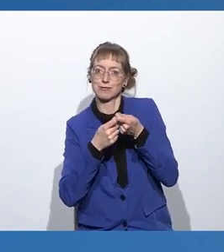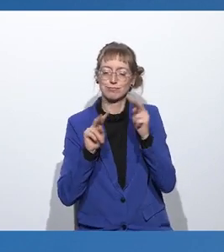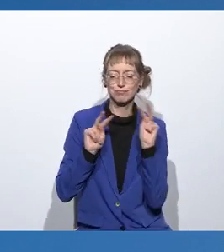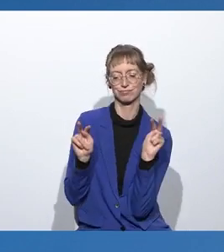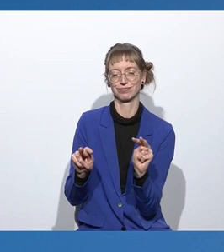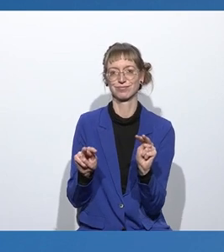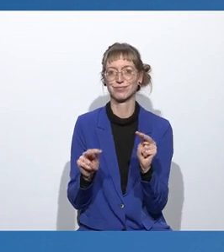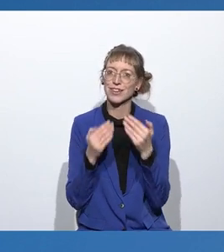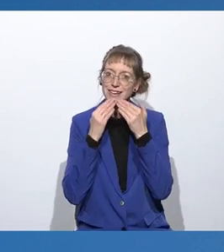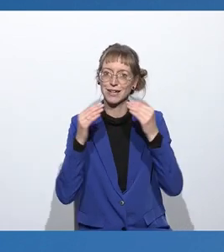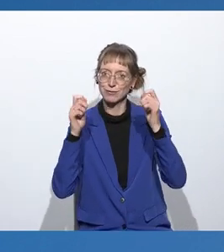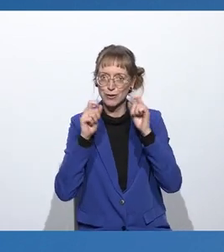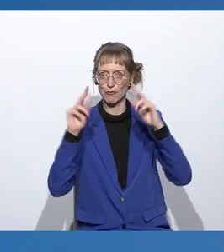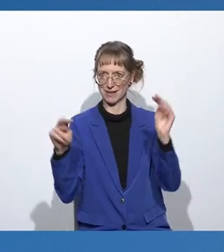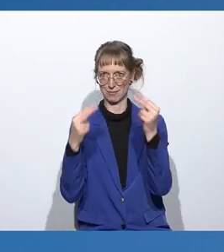Aufmerksamkeit.